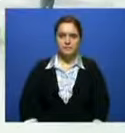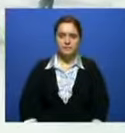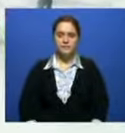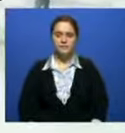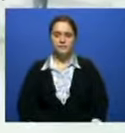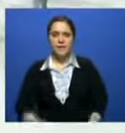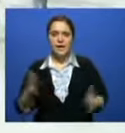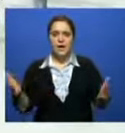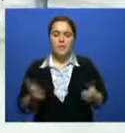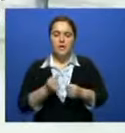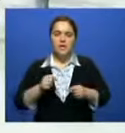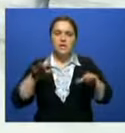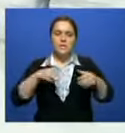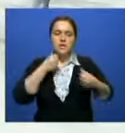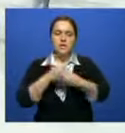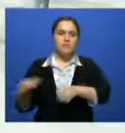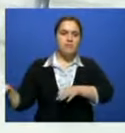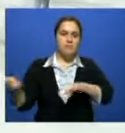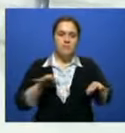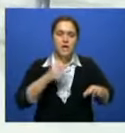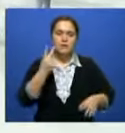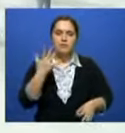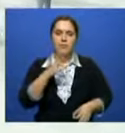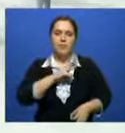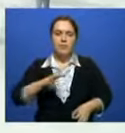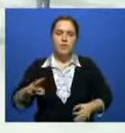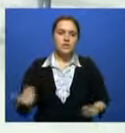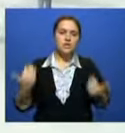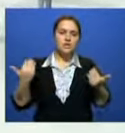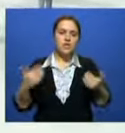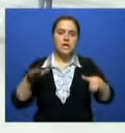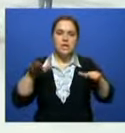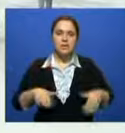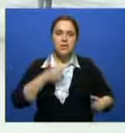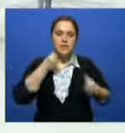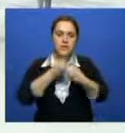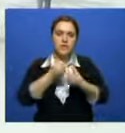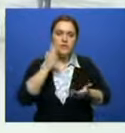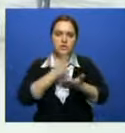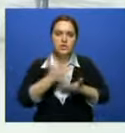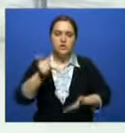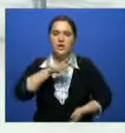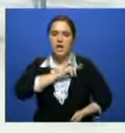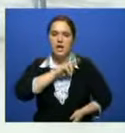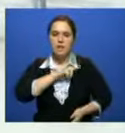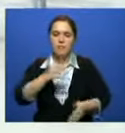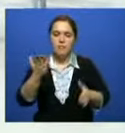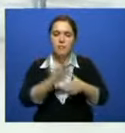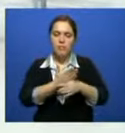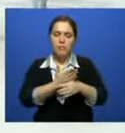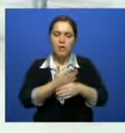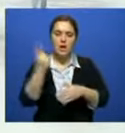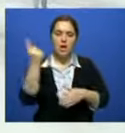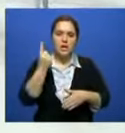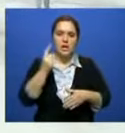Спасатели на место аварии прибыли в течение 25 минут. Сейчас на месте ДТП производятся работы по оказанию первой